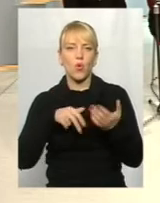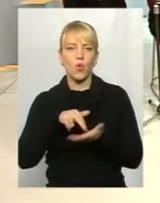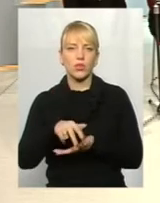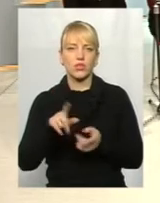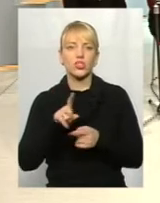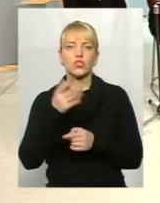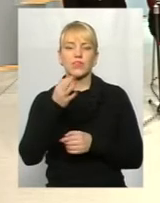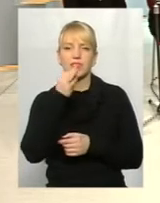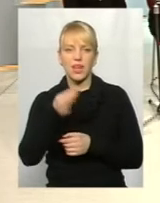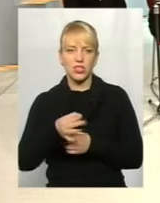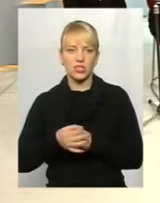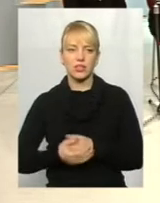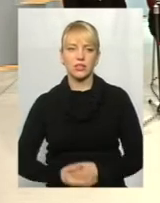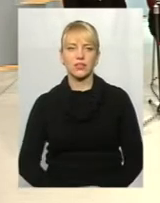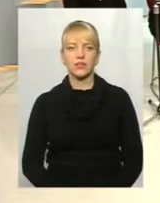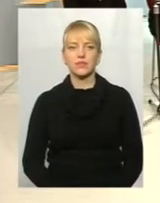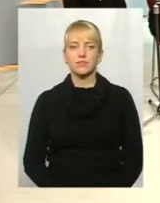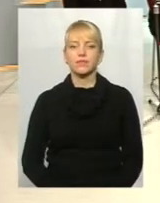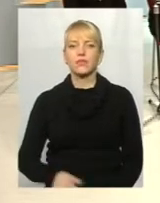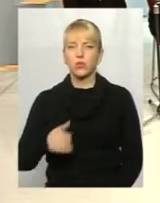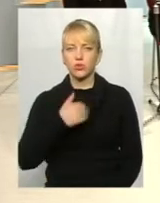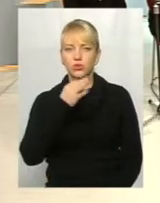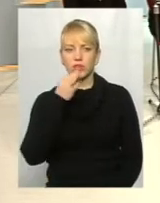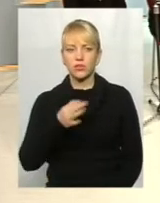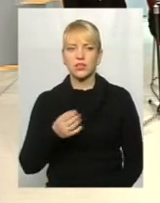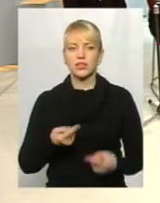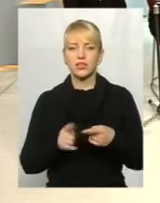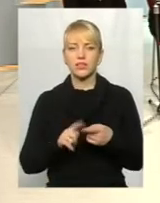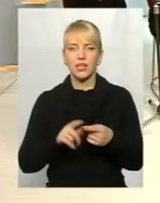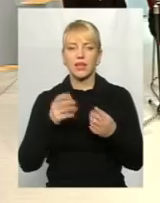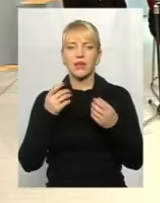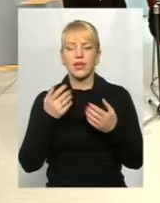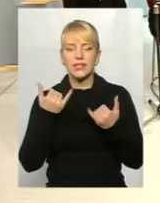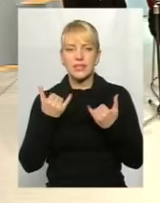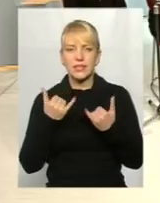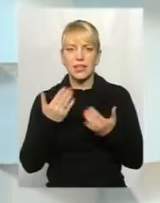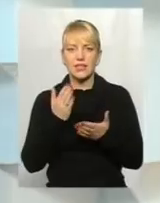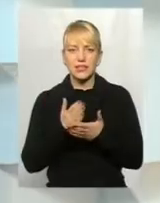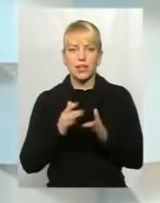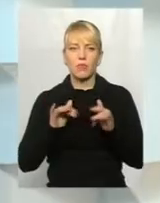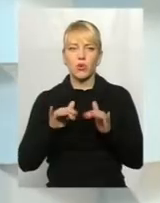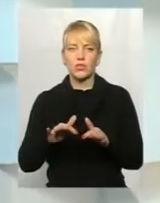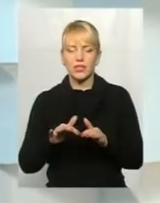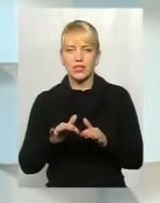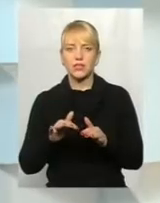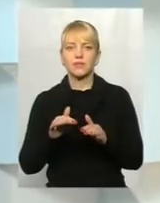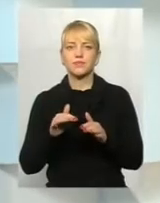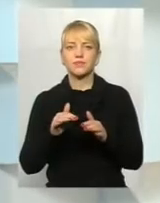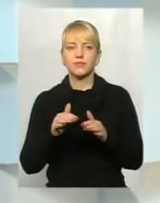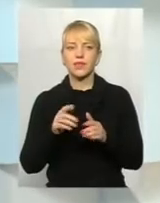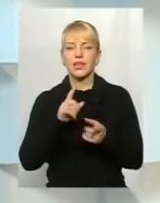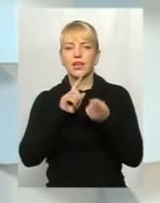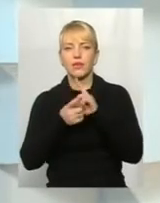що ви скажете? це має відповідь? Я хочу сказати, що це просто. Зараз йде процес реформування. Деякі фізіотерапевтичні процедури будуть